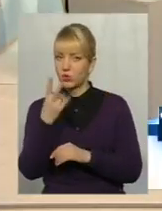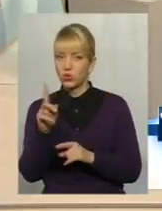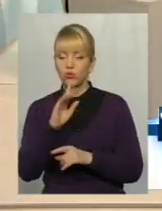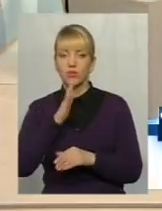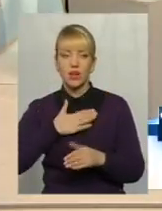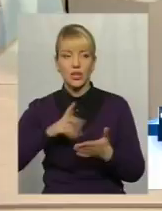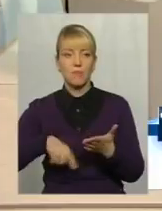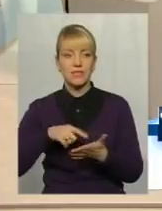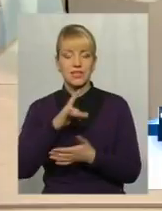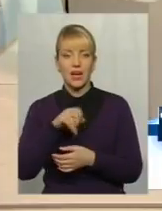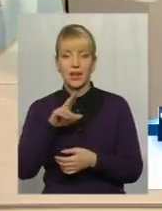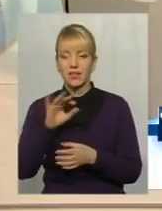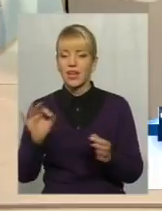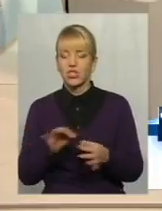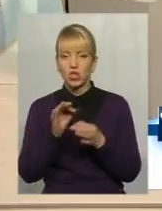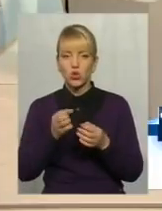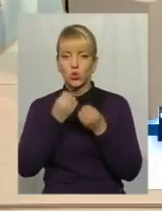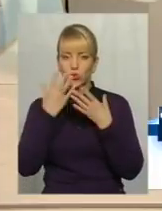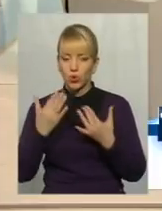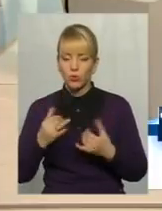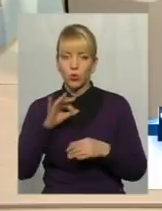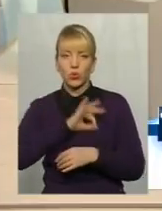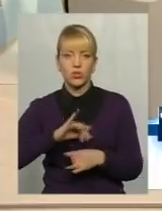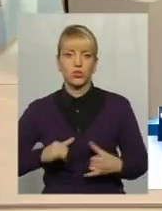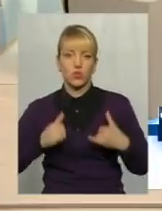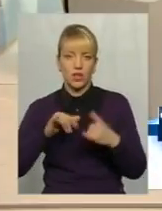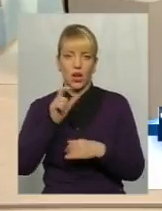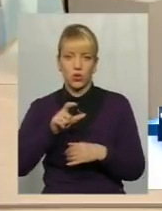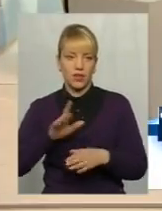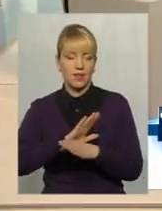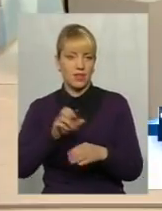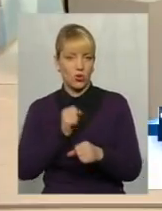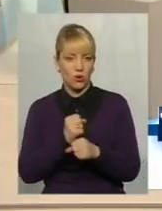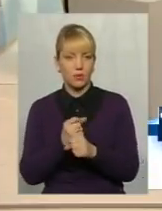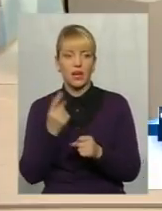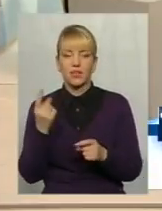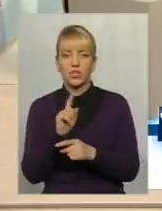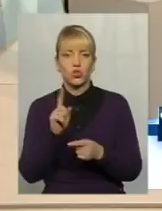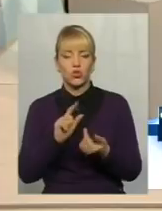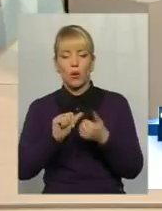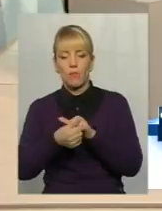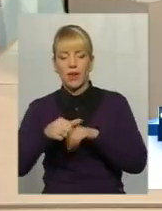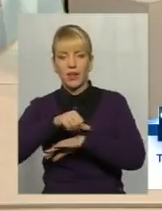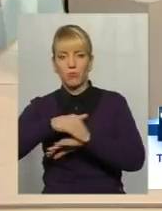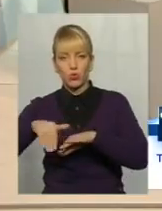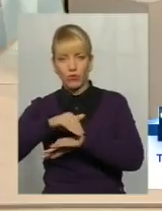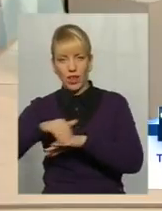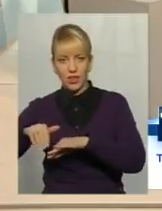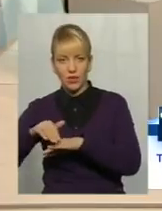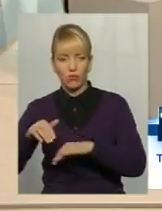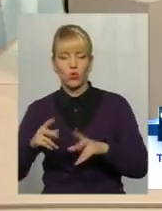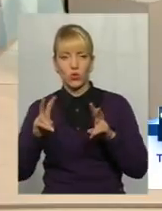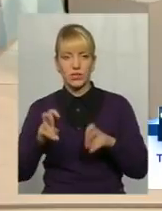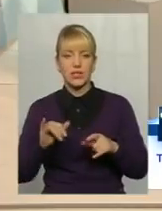міська рада нічого доброго і корисного для людей не робить, а тільки єдине, що переименували вулиці, переименували ще